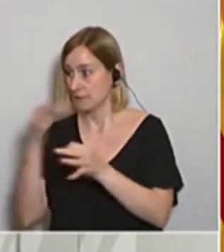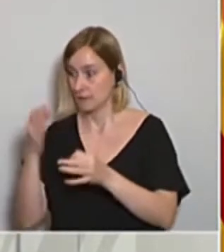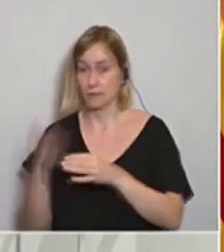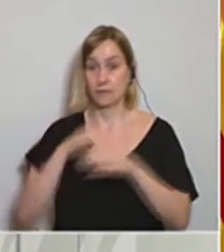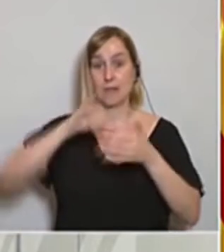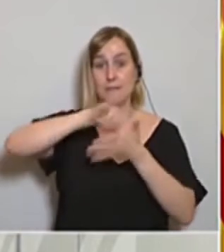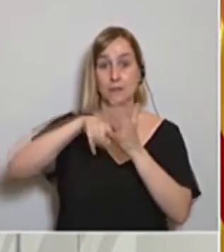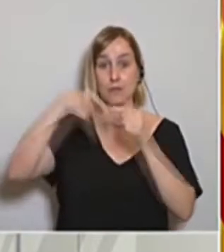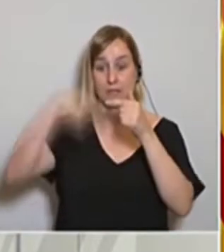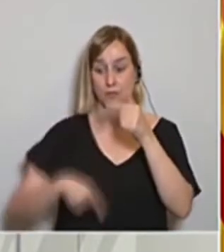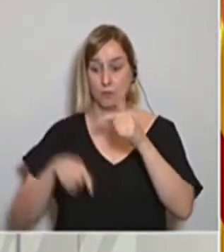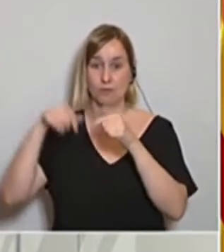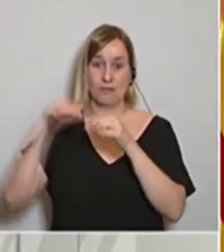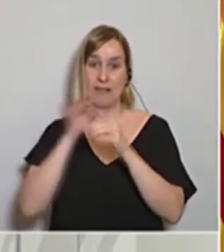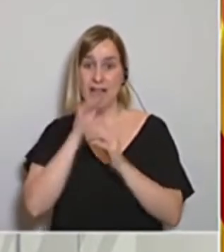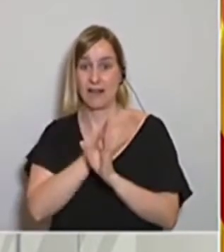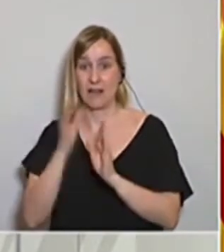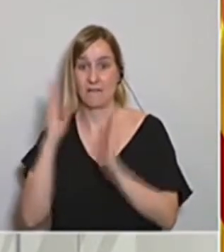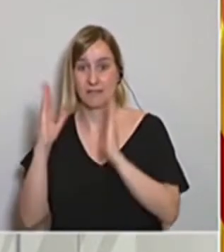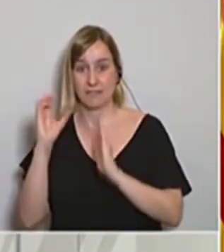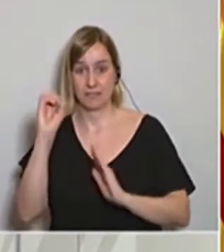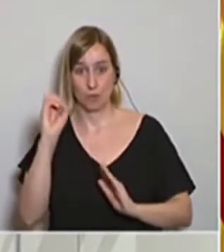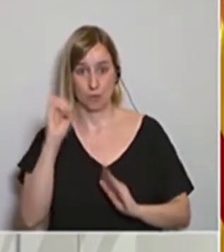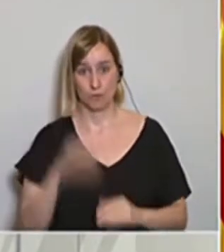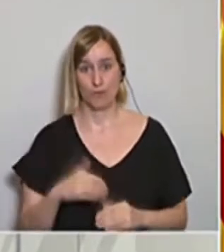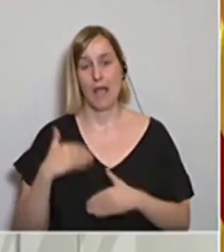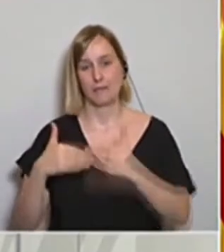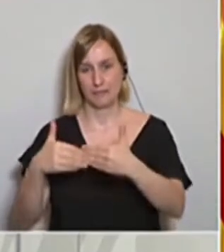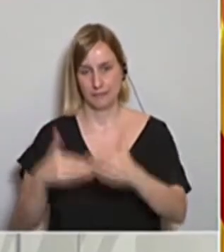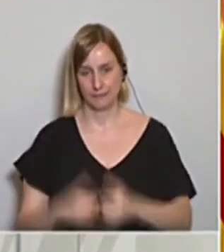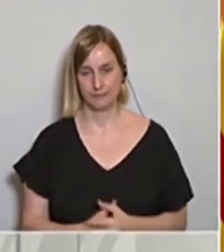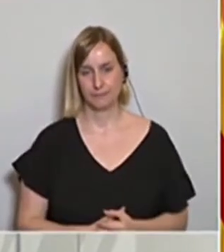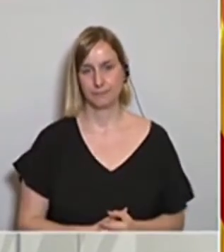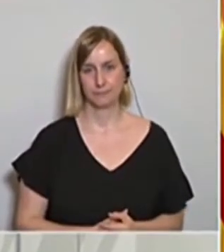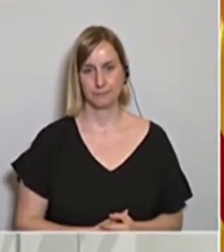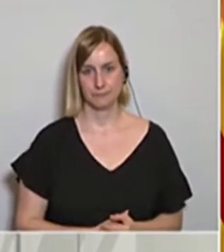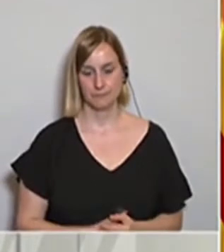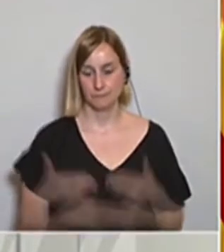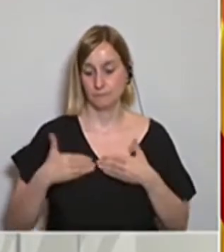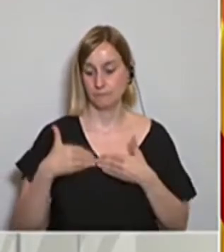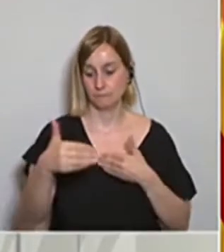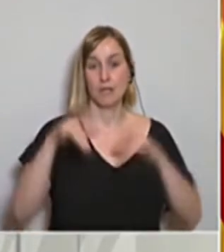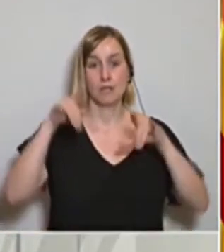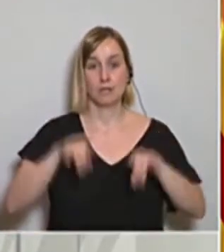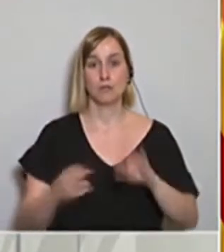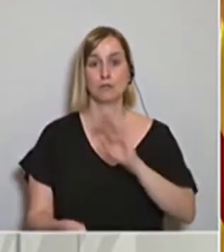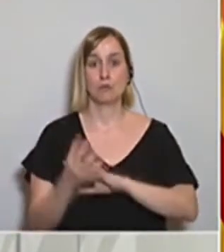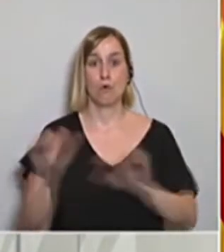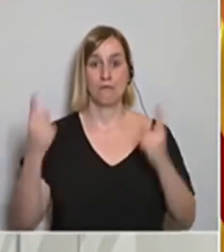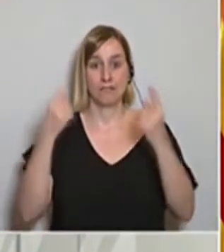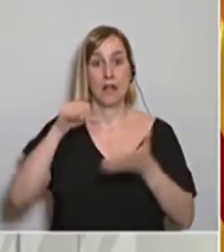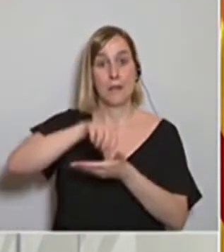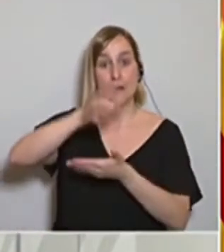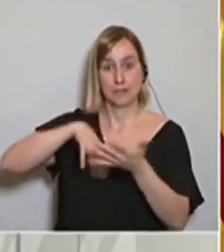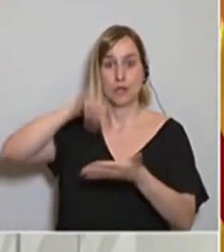Metropolitana Sud es mantenia en aquesta fase 0 avançada. Dilluns entren a fase 1 Barcelona